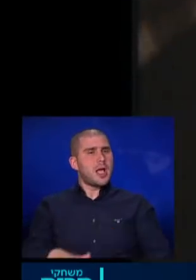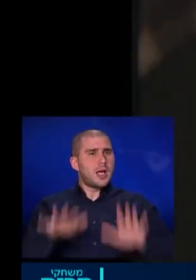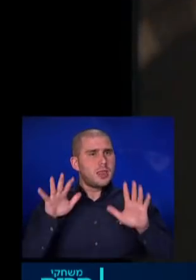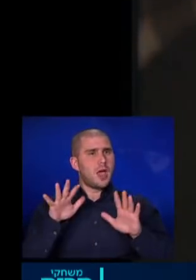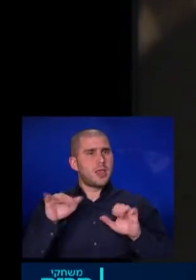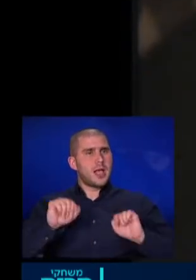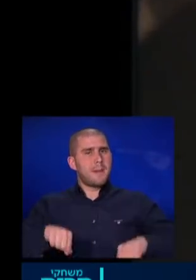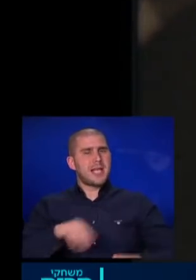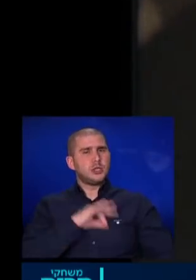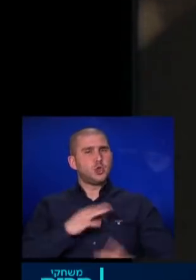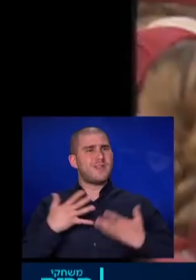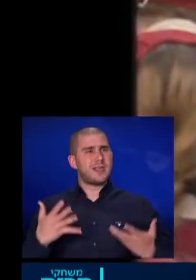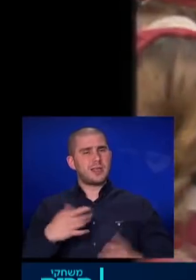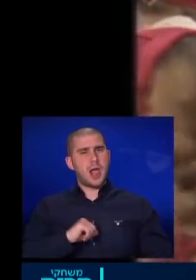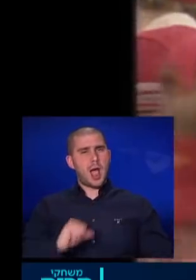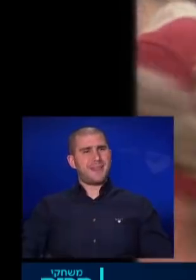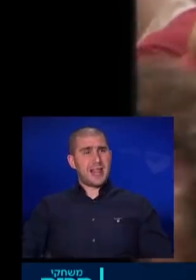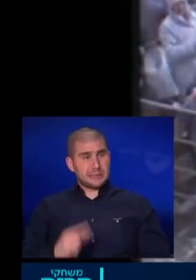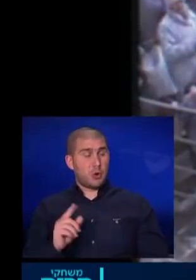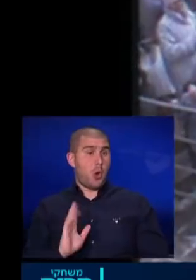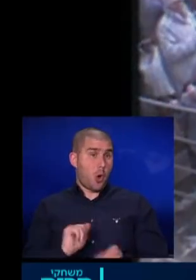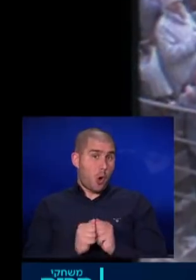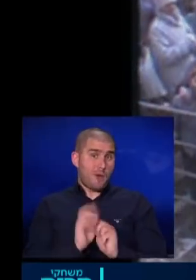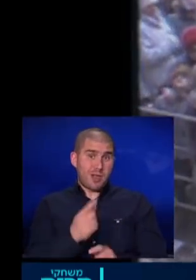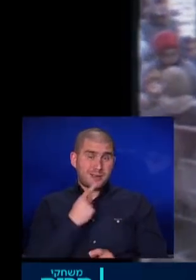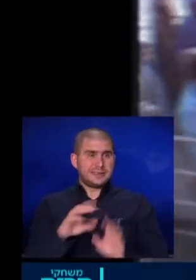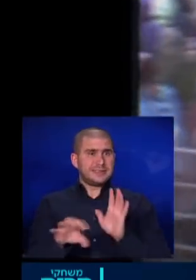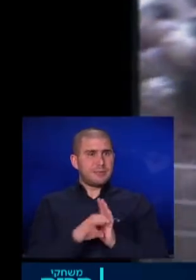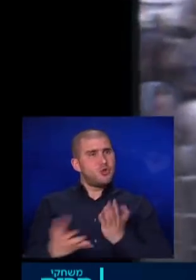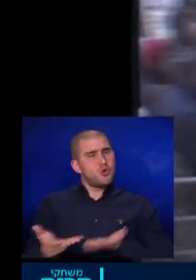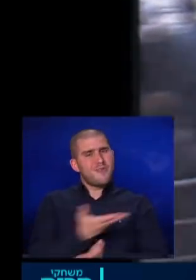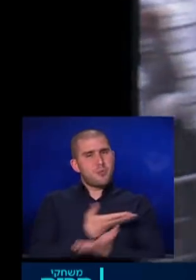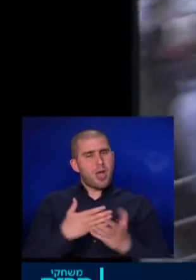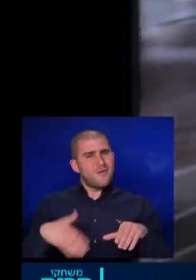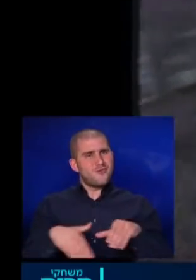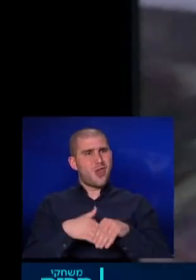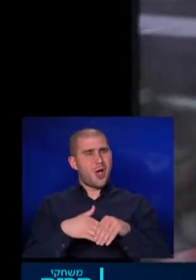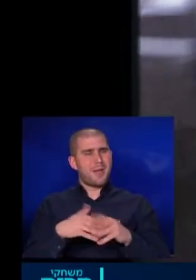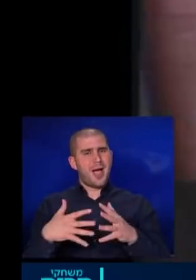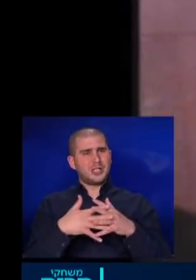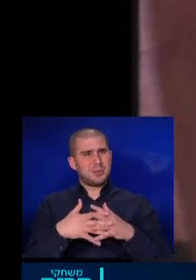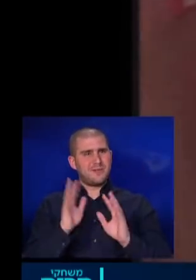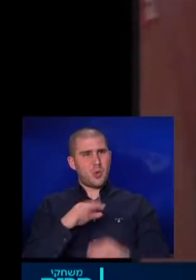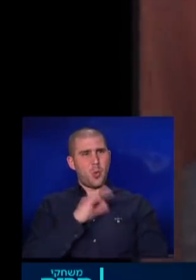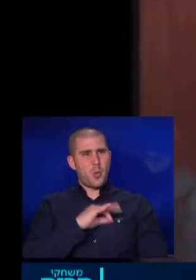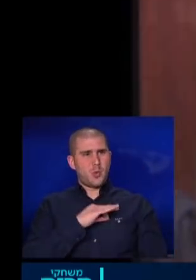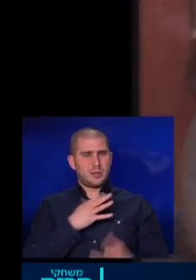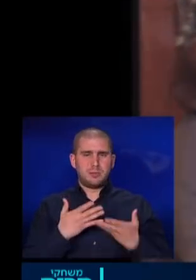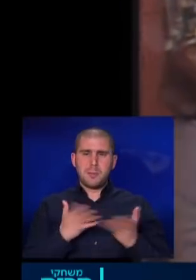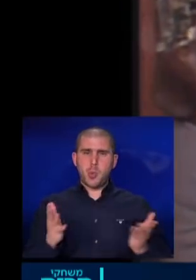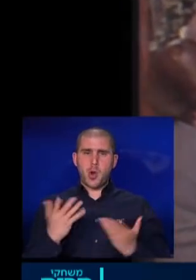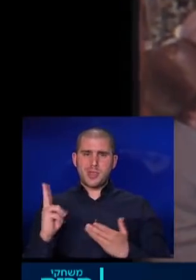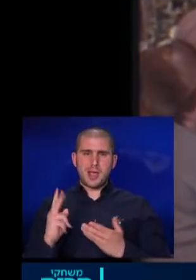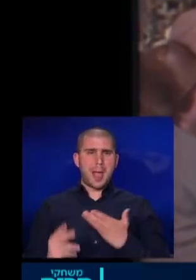האימפריה הסובייטית לקפיטליזם או אם תרצו סמל לשיתוף פעולה ושלום בין ארצות הברית לרוסיה שנפתחה